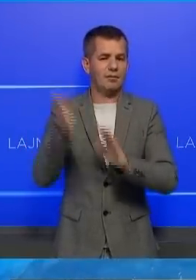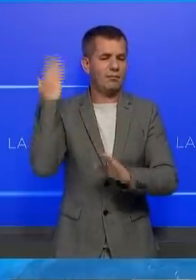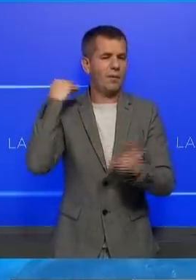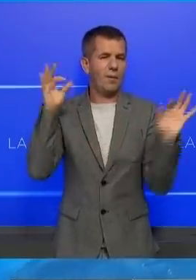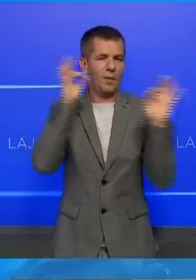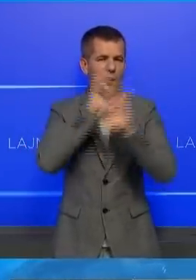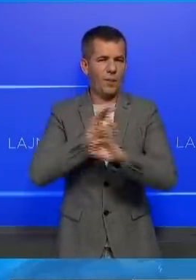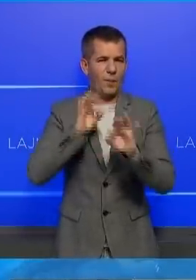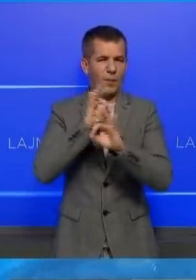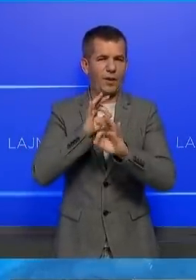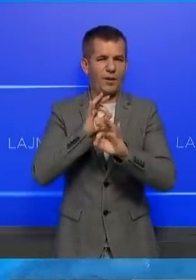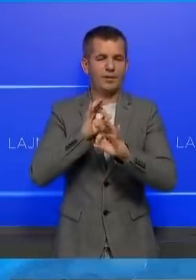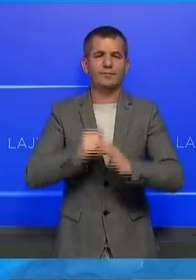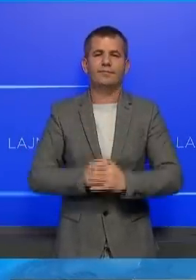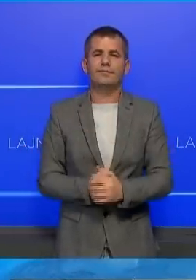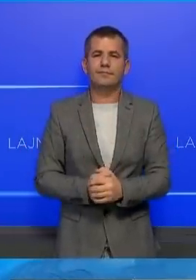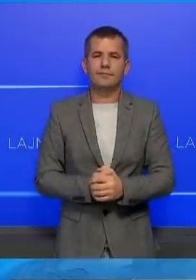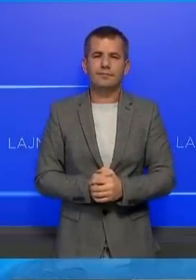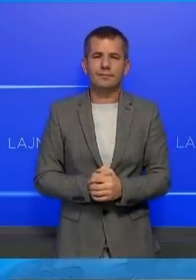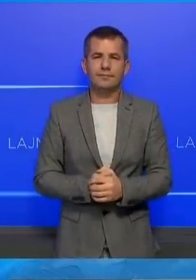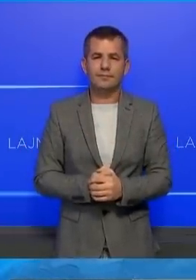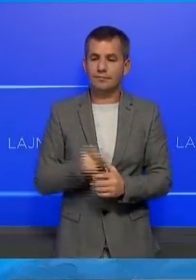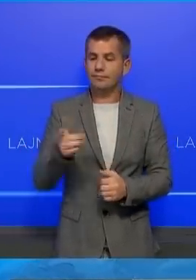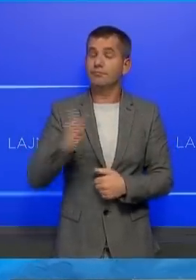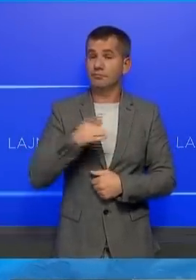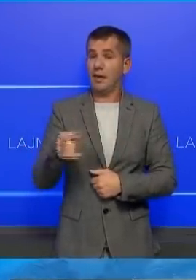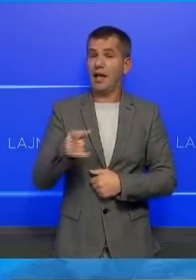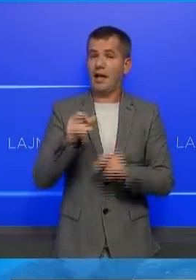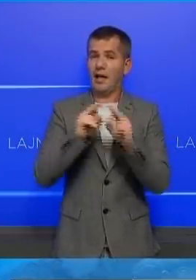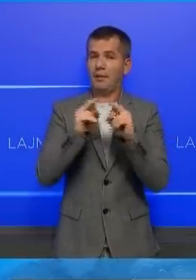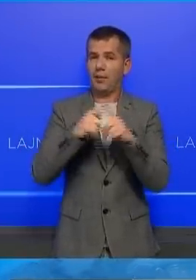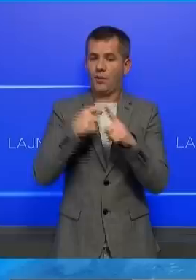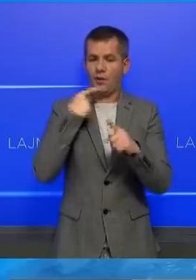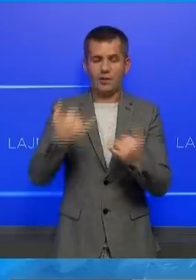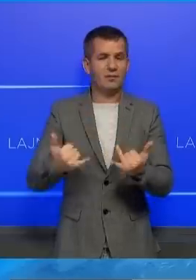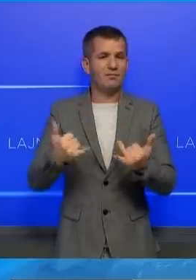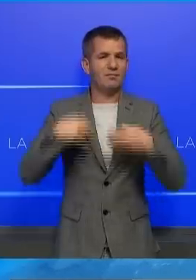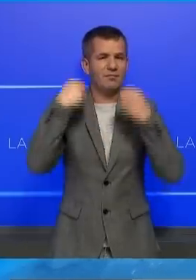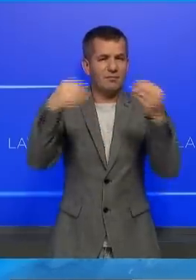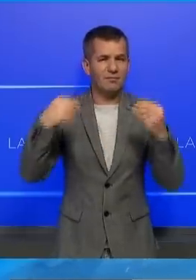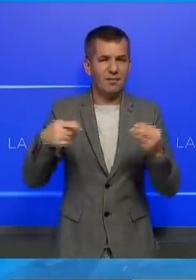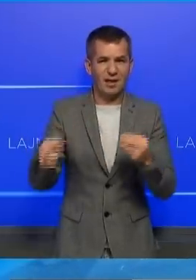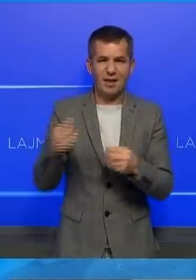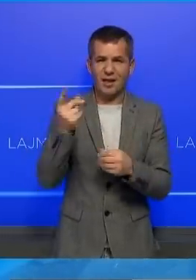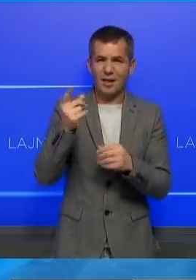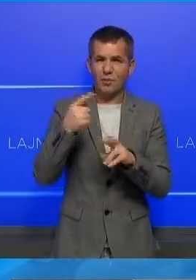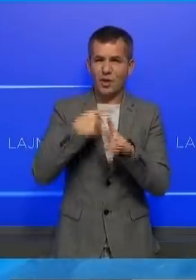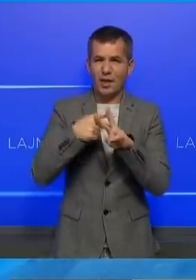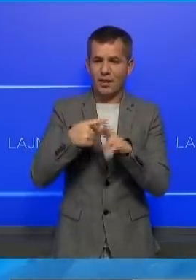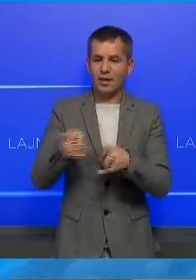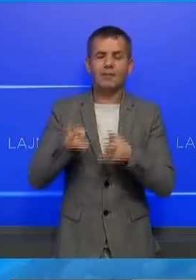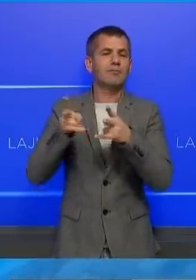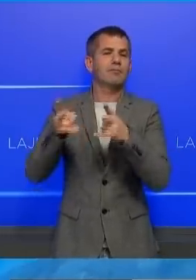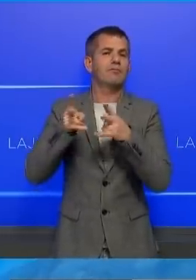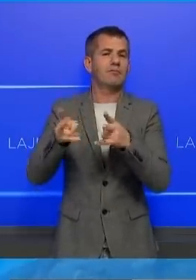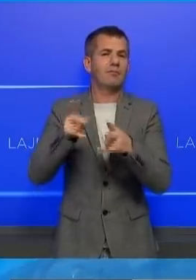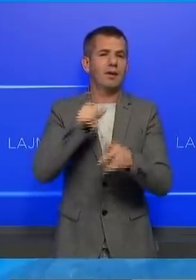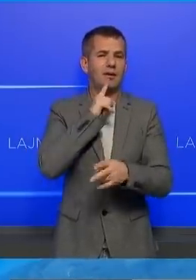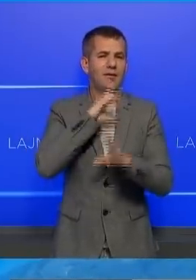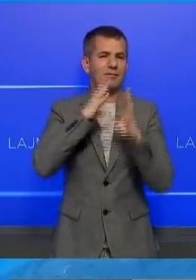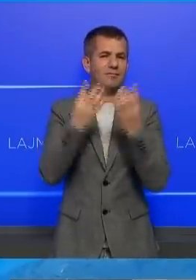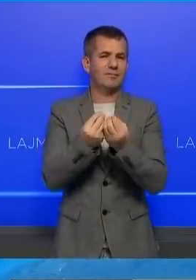do her tjetër, që nga shpaleja pa versis. Madje Kurti tha se fjalimi sotë me deputetit Aradinej është sërmë direkt të mbi